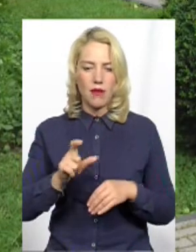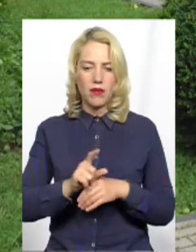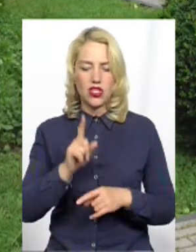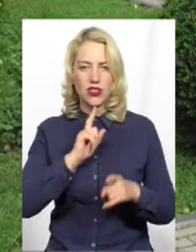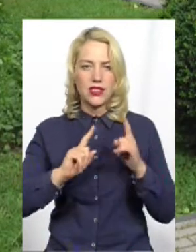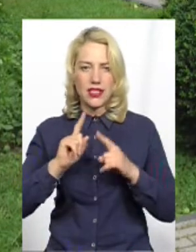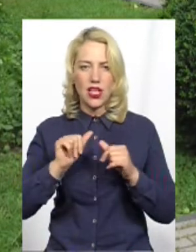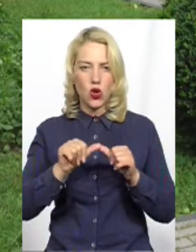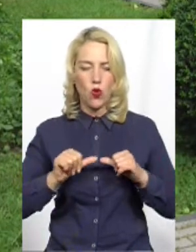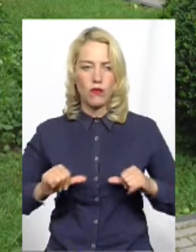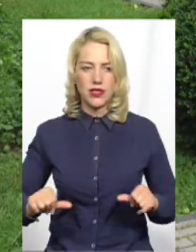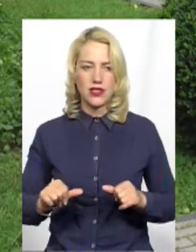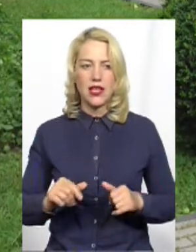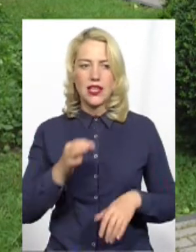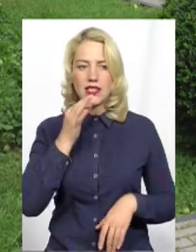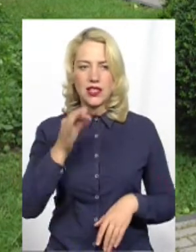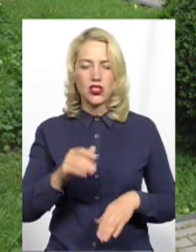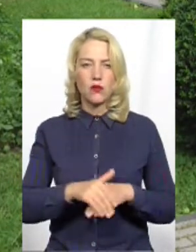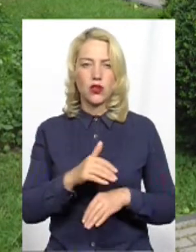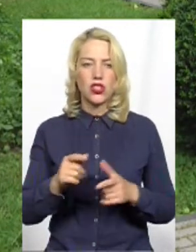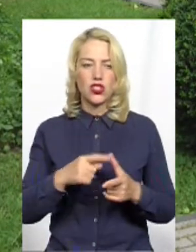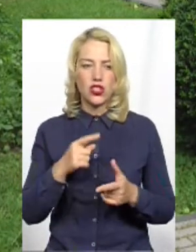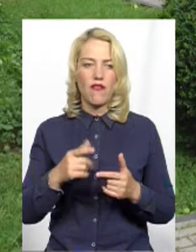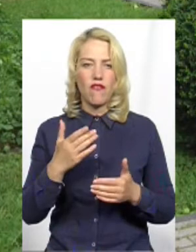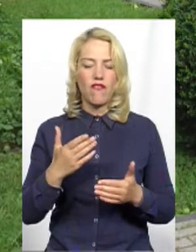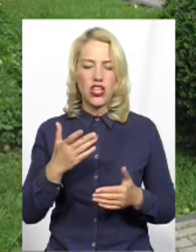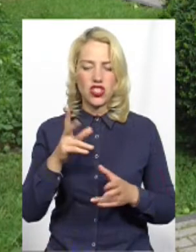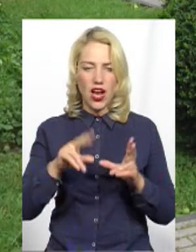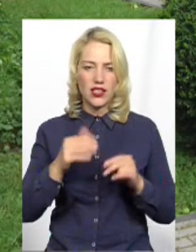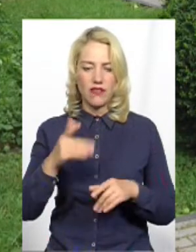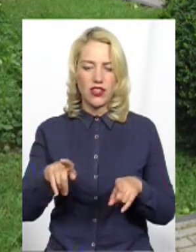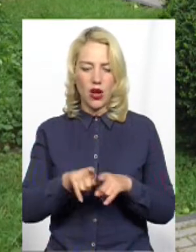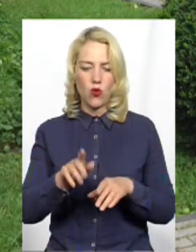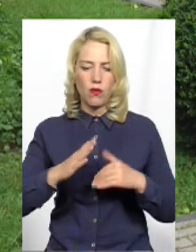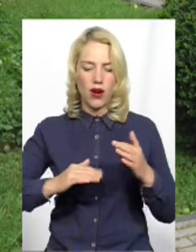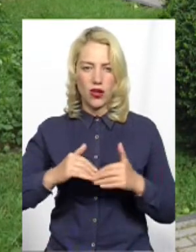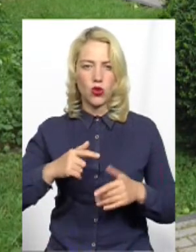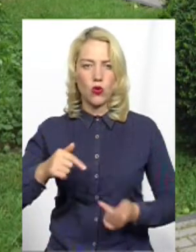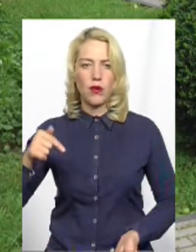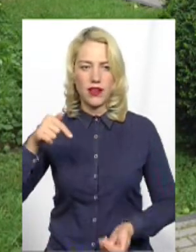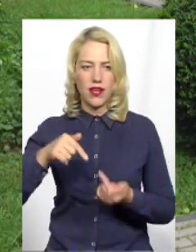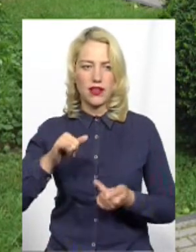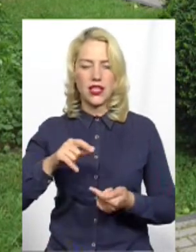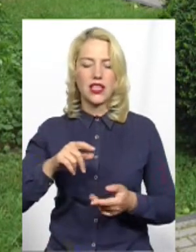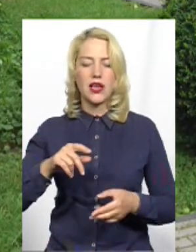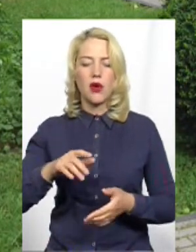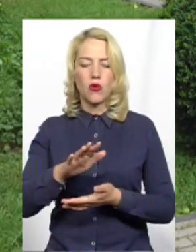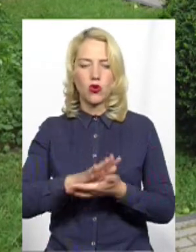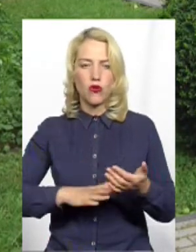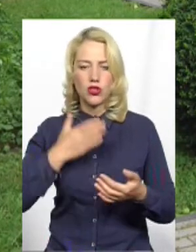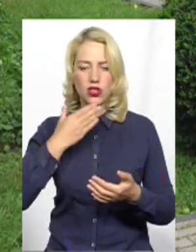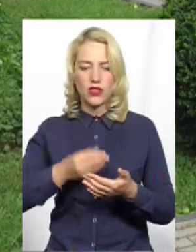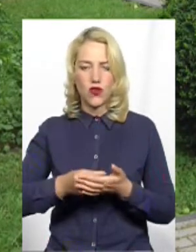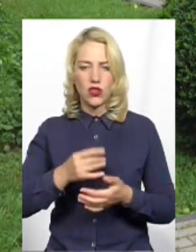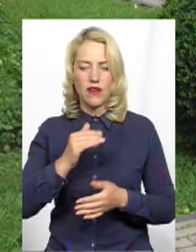та комісій Вкажіть, будь ласка, чи вважаєте ви таку практику прийнятною І чи збираєтесь її продовжувати у Верховній Раді? Також у своїй програмі ви